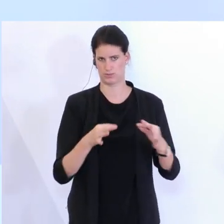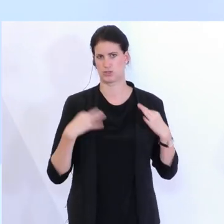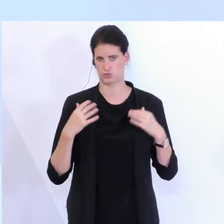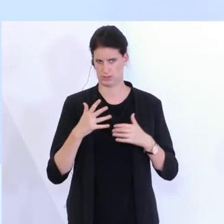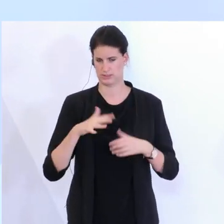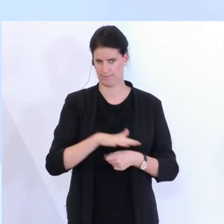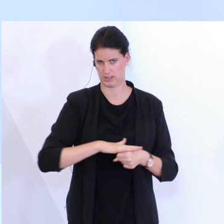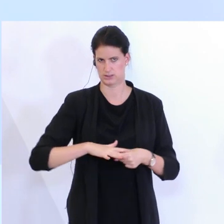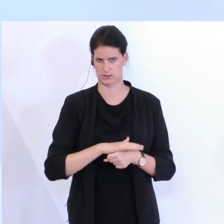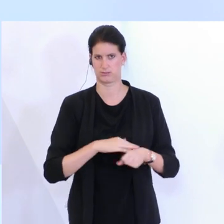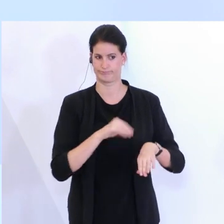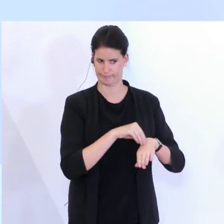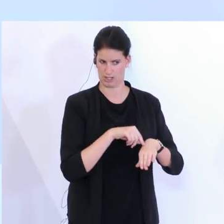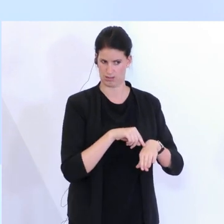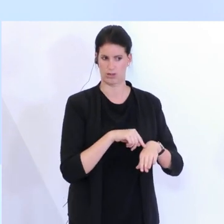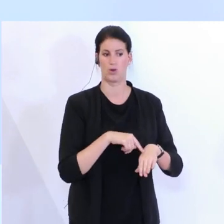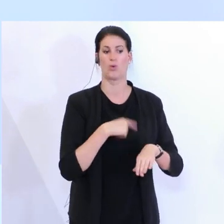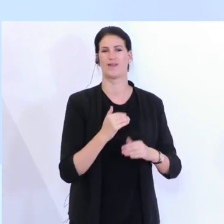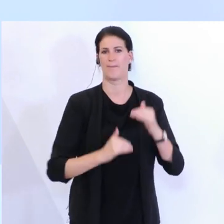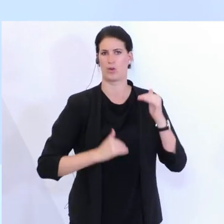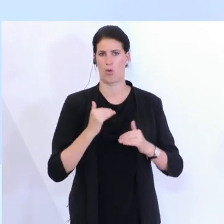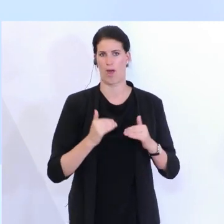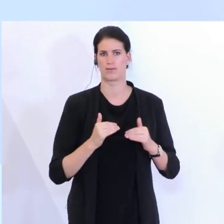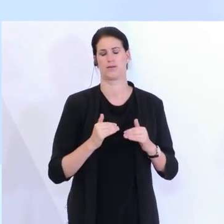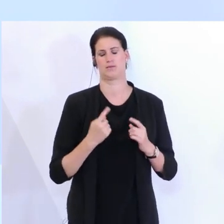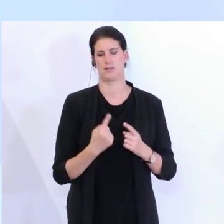und die Behörden vor Ort sind dann dafür verantwortlich.